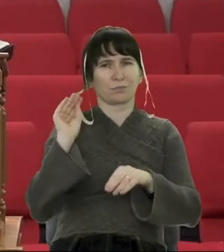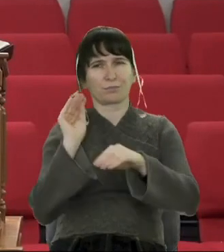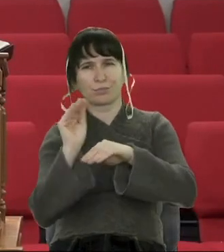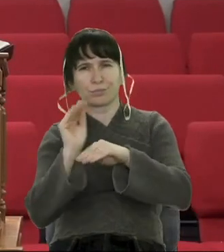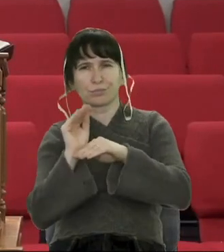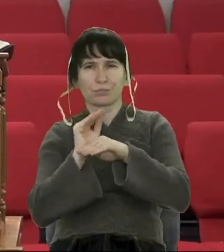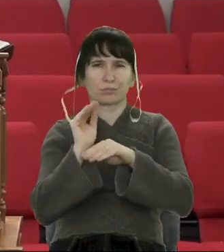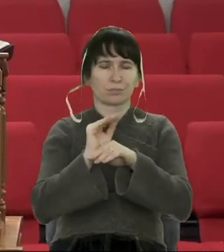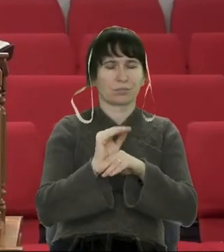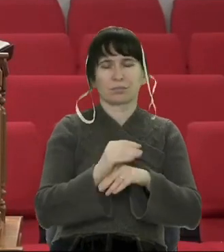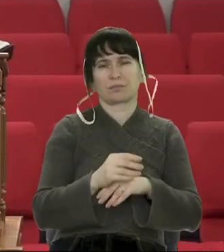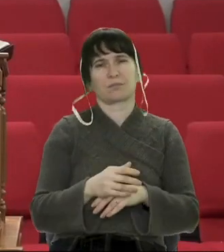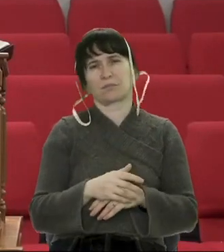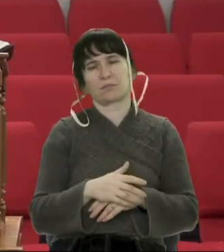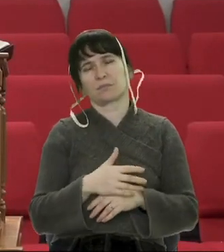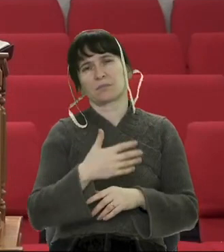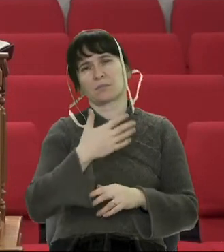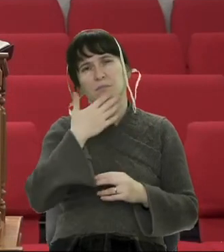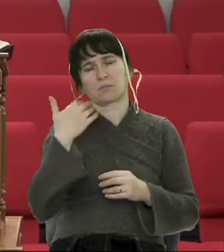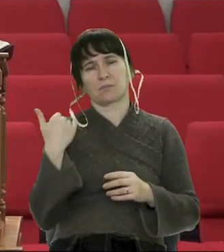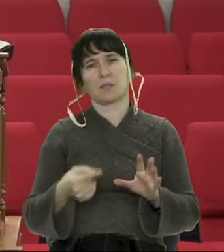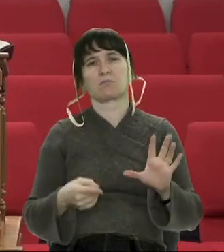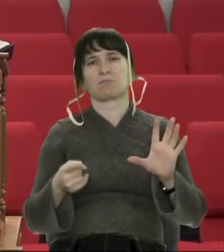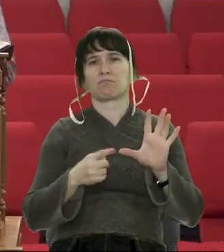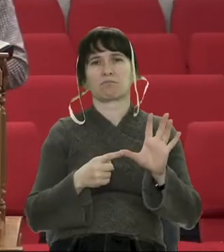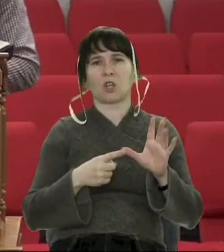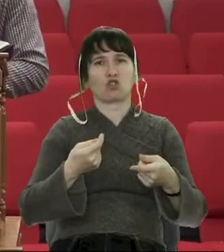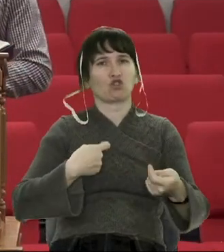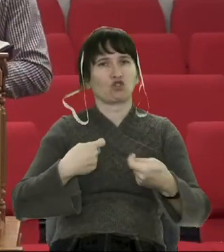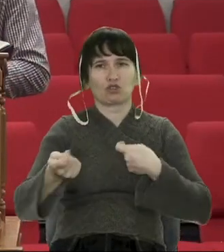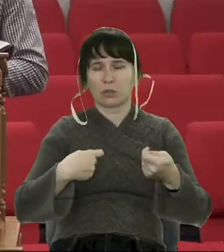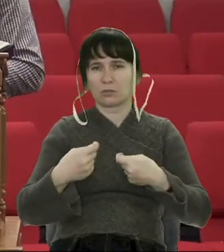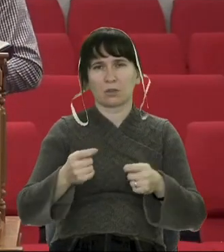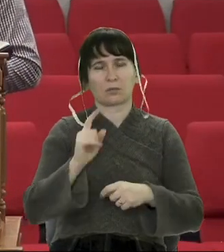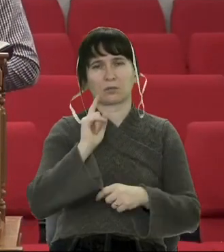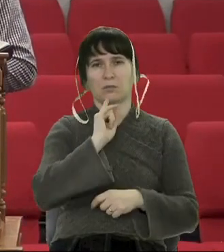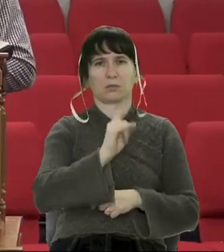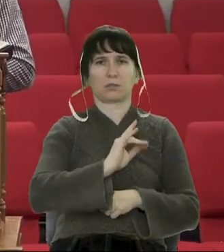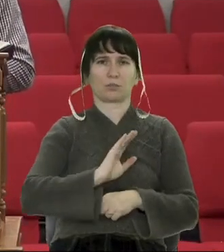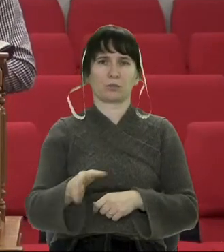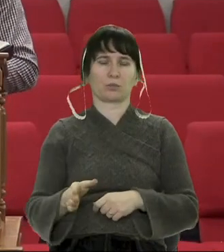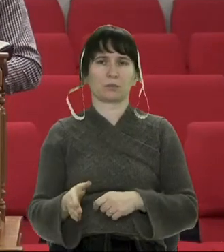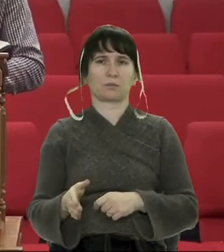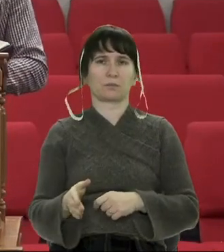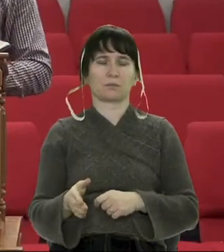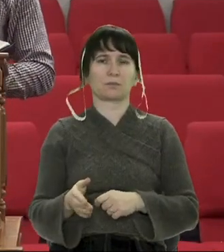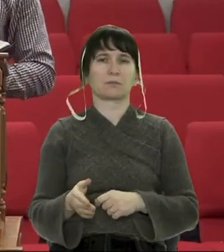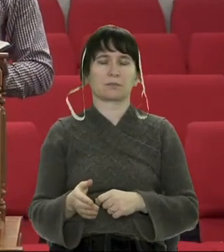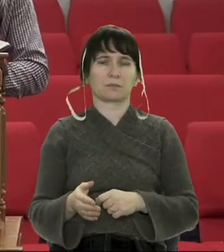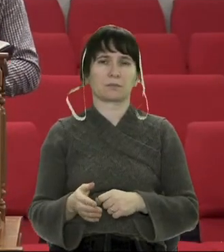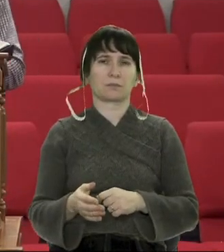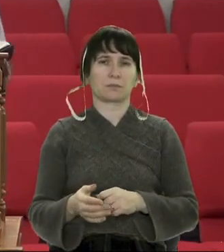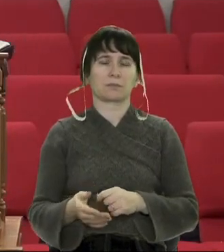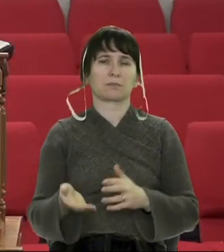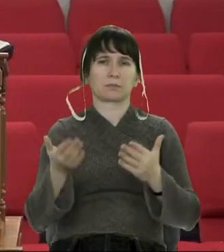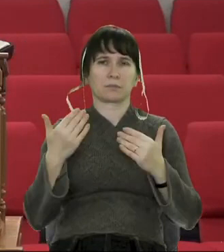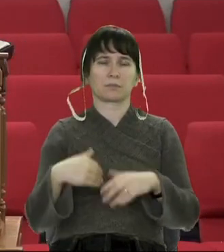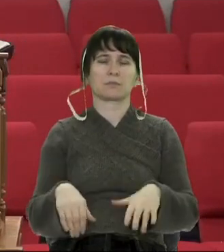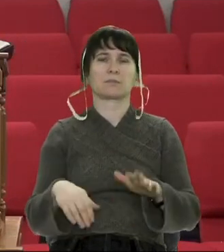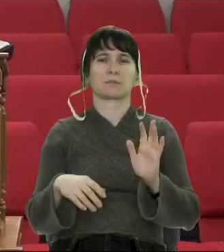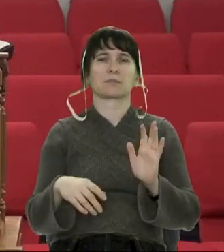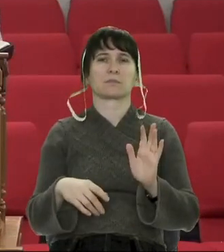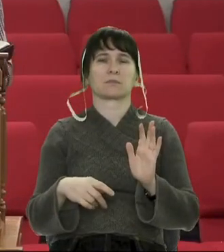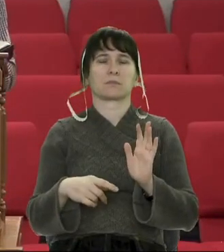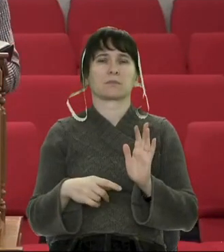Це надійні люди, які не працюють за спиною. Не шантажують тайну, яку знають про нас. І ці люди